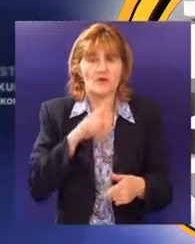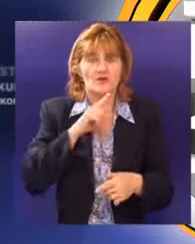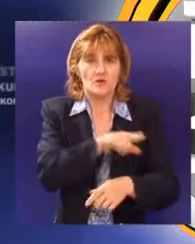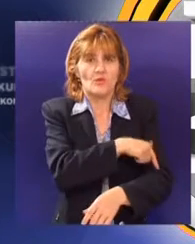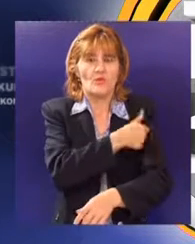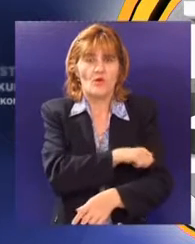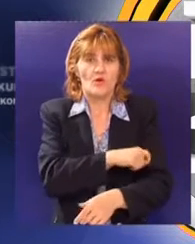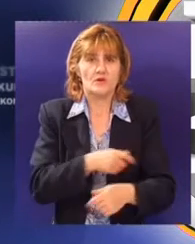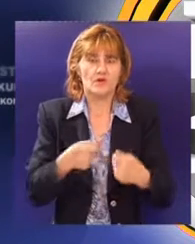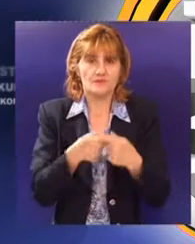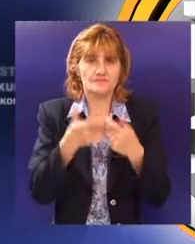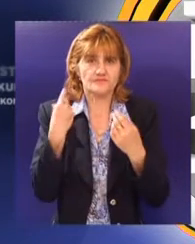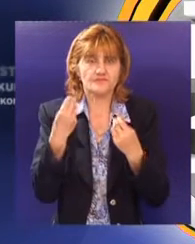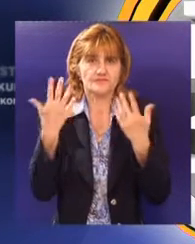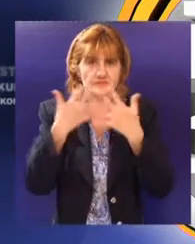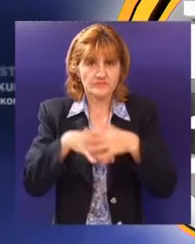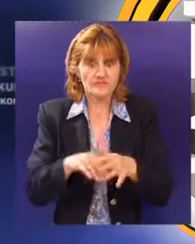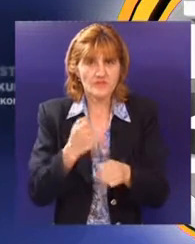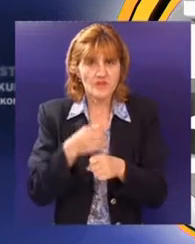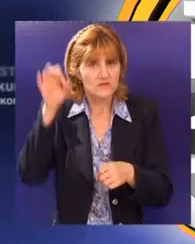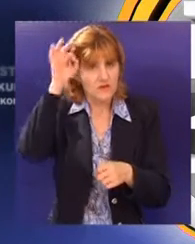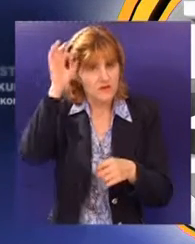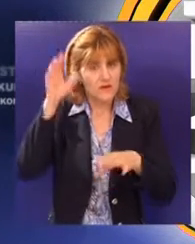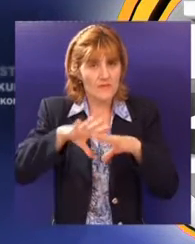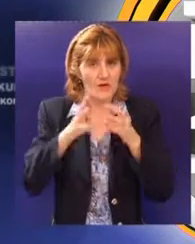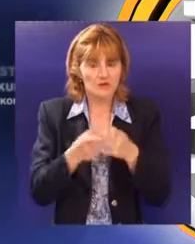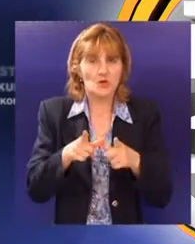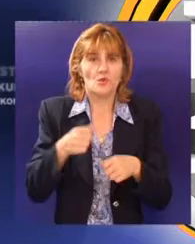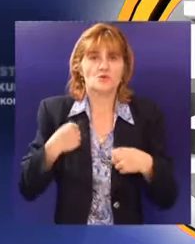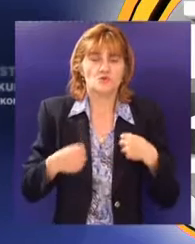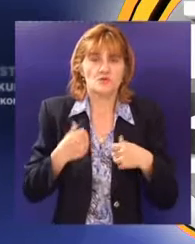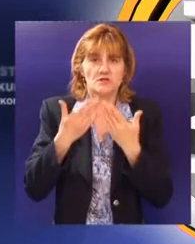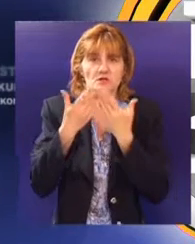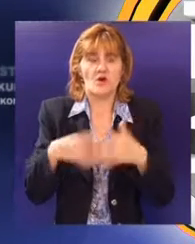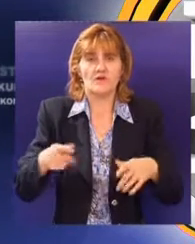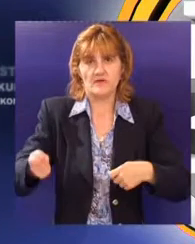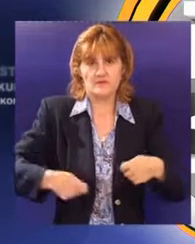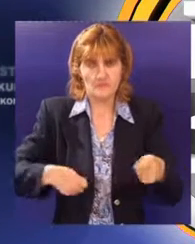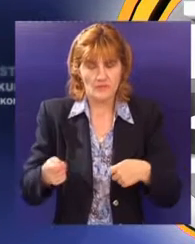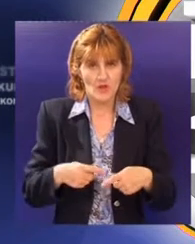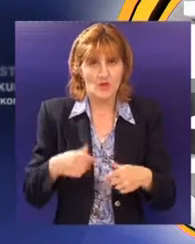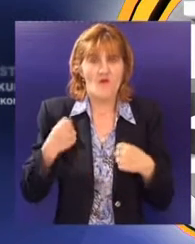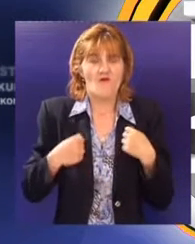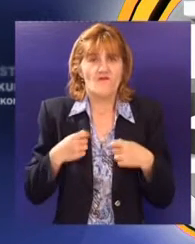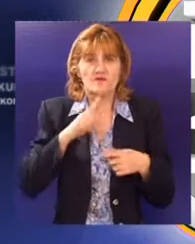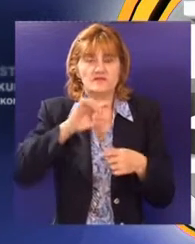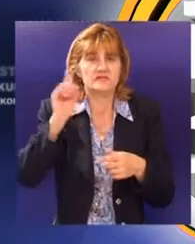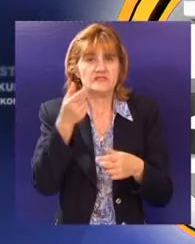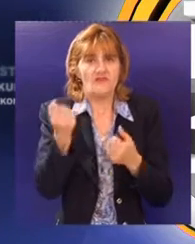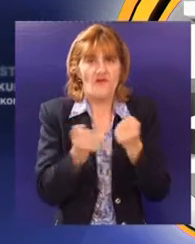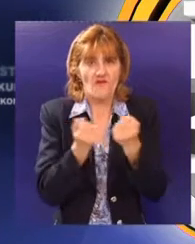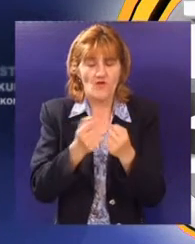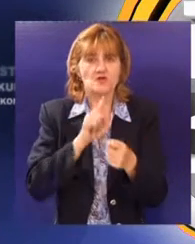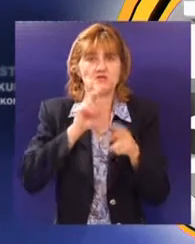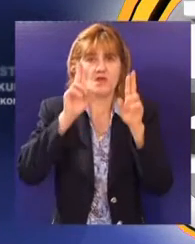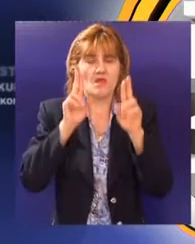poslovni partner Nemačkog kontinentala otvorila je servisno-prodajni centar u Subotici. Na jednom mestu subotičkim vozačima svih vrsta vozila